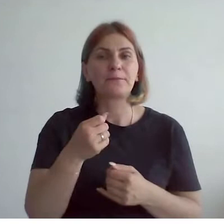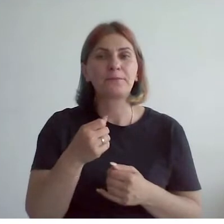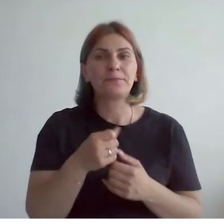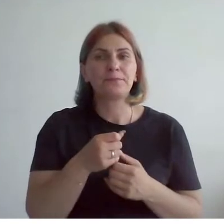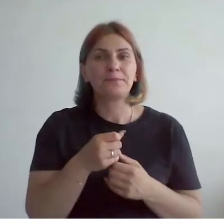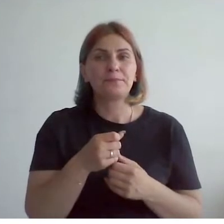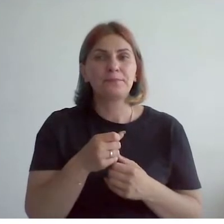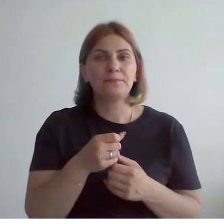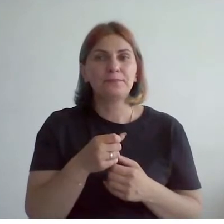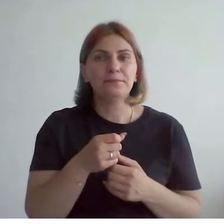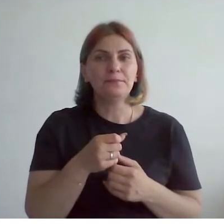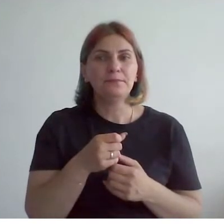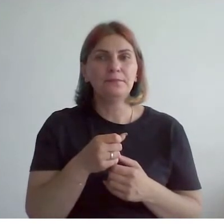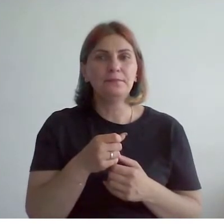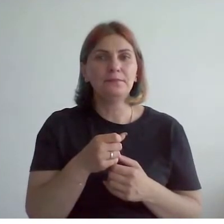режиссер.